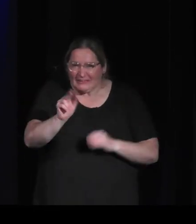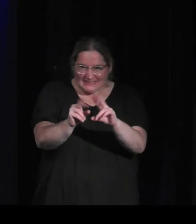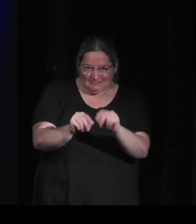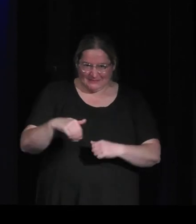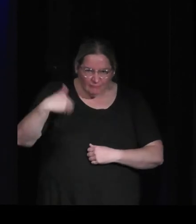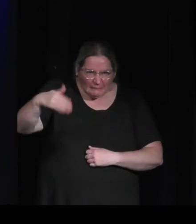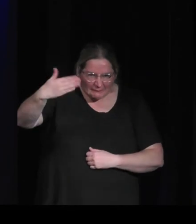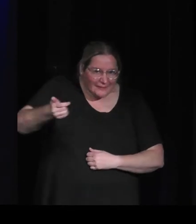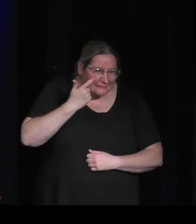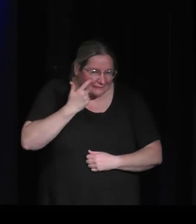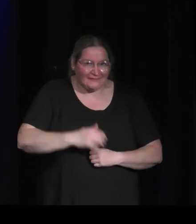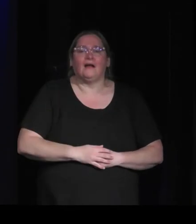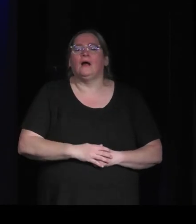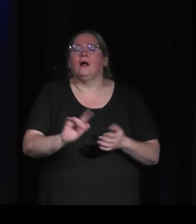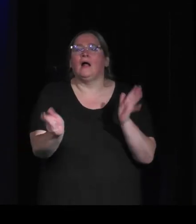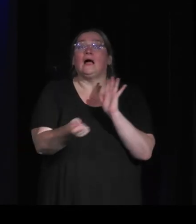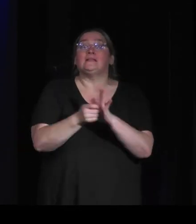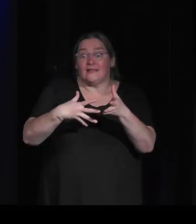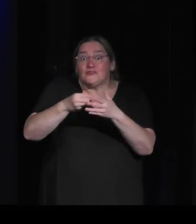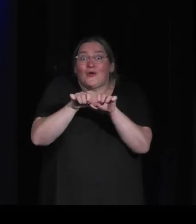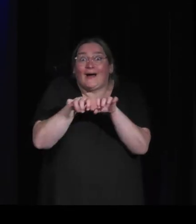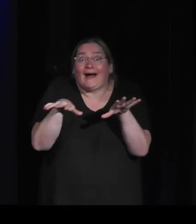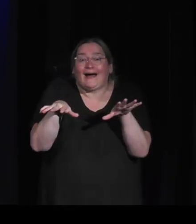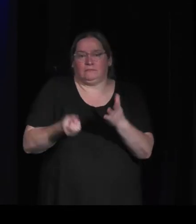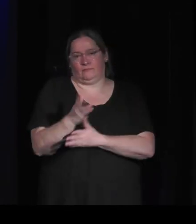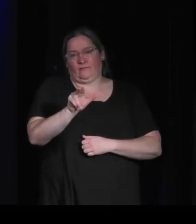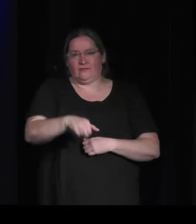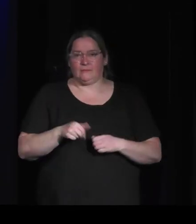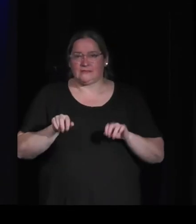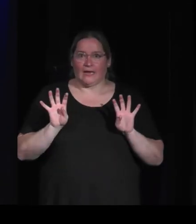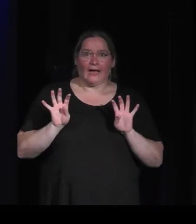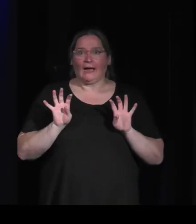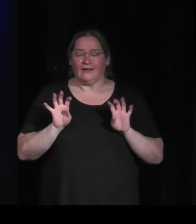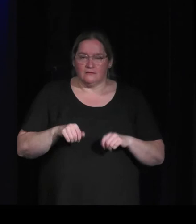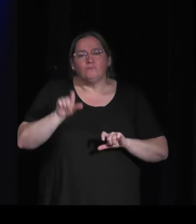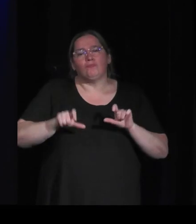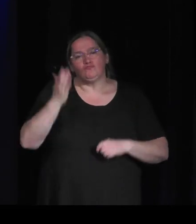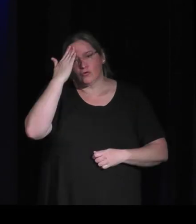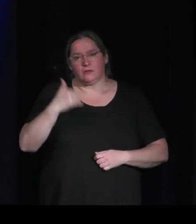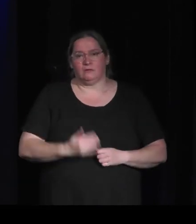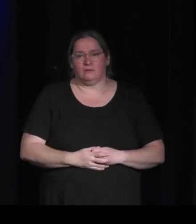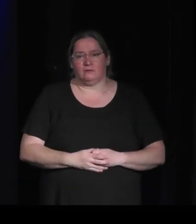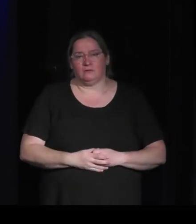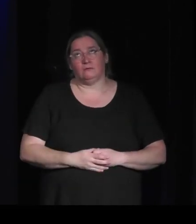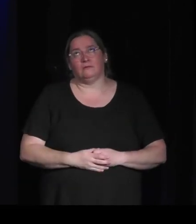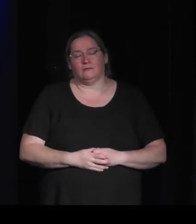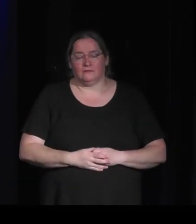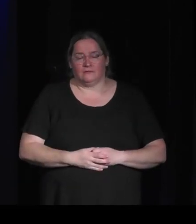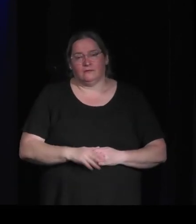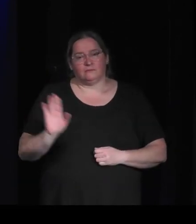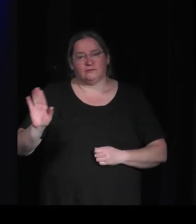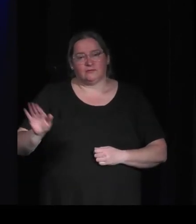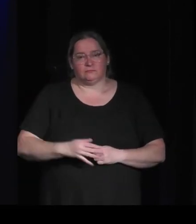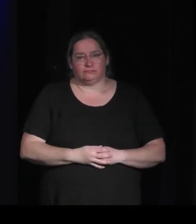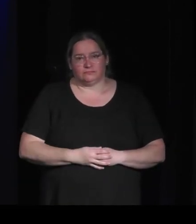j'en parlerai plus longuement quand on se rapprochera de la sortie et puis et les gens qui me connaissent un peu ils me disaient c'est vrai voilà